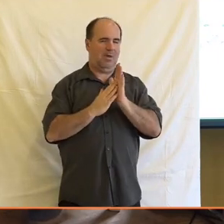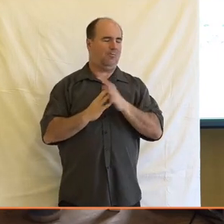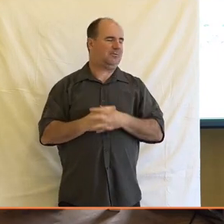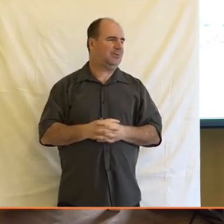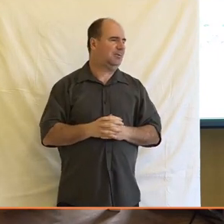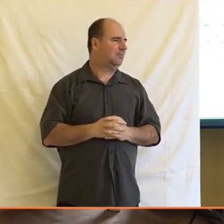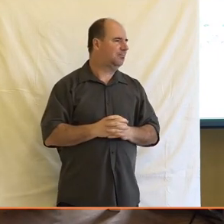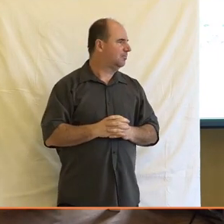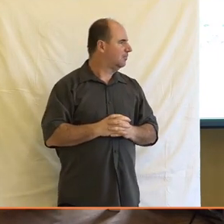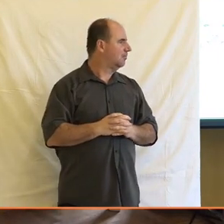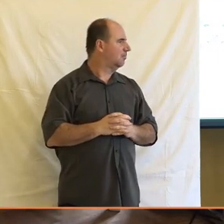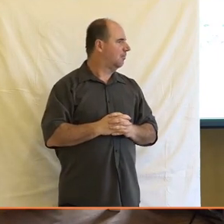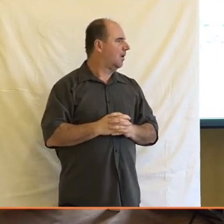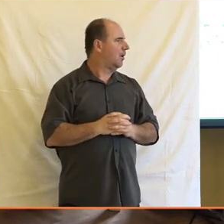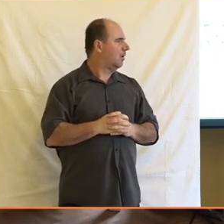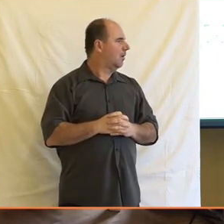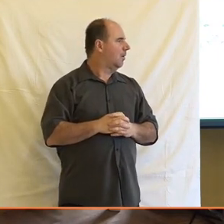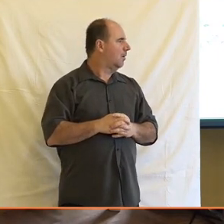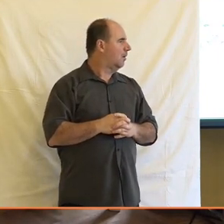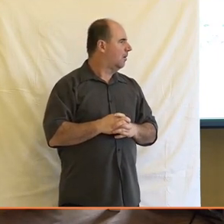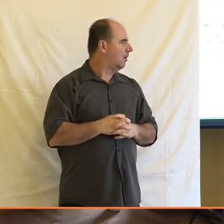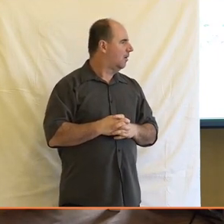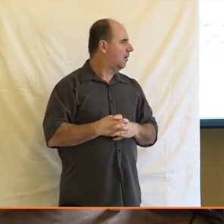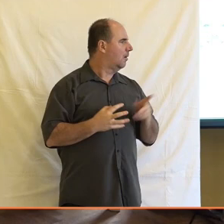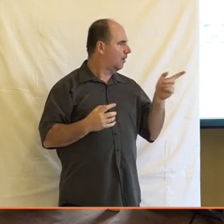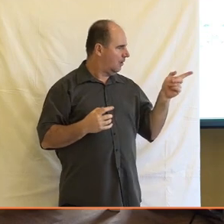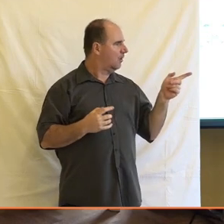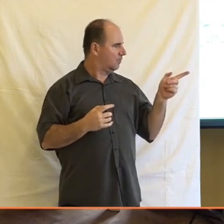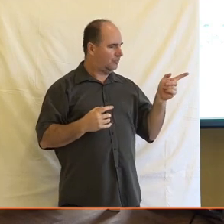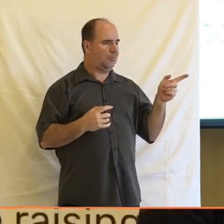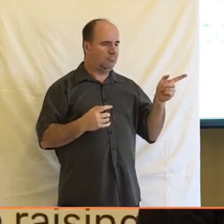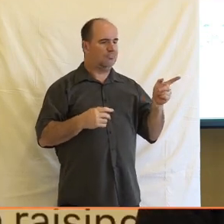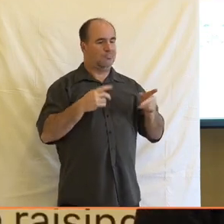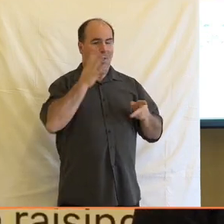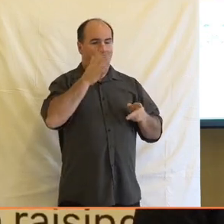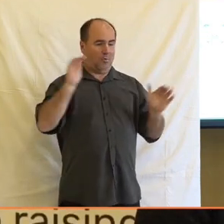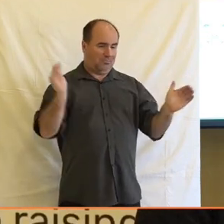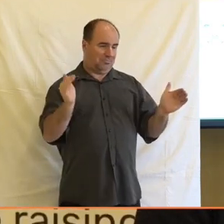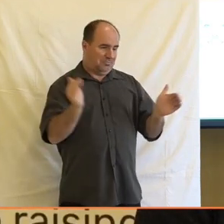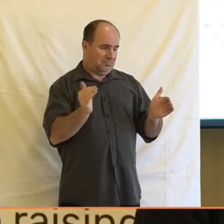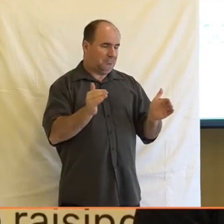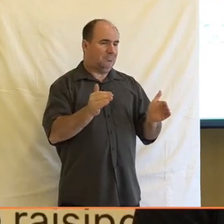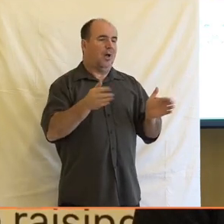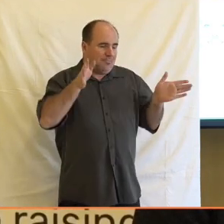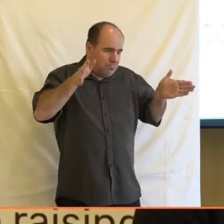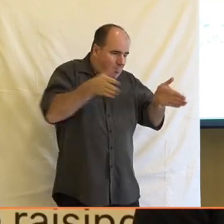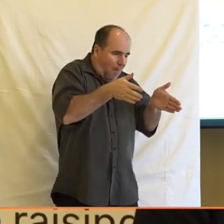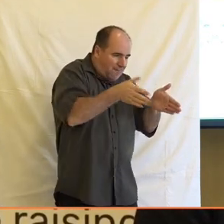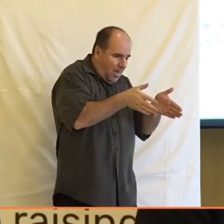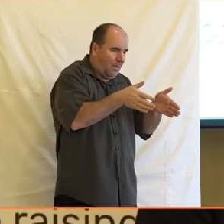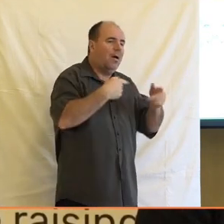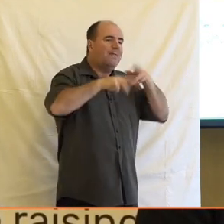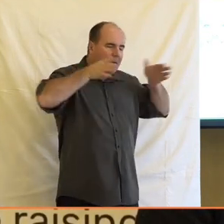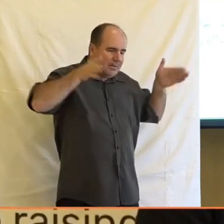Děkuji. No, to oholení a postupné oholování, protože ono vlastně to profilování postupně zpřesňuje, to je